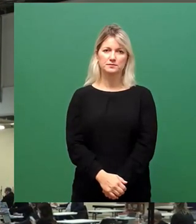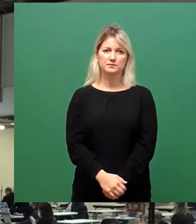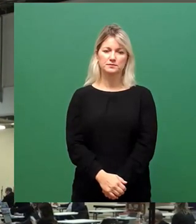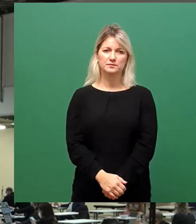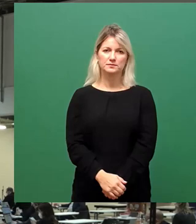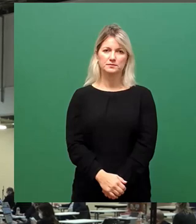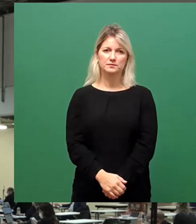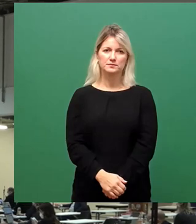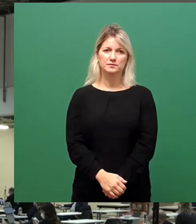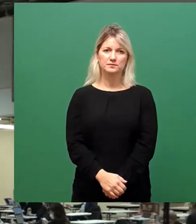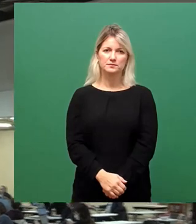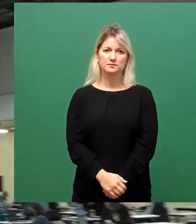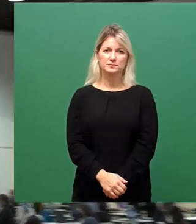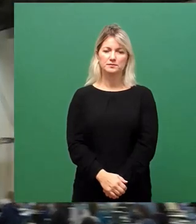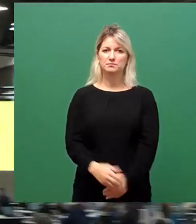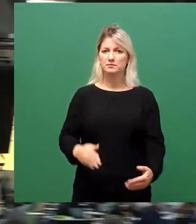Gegenstimmen?